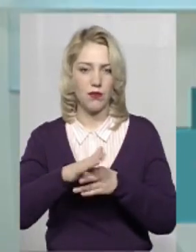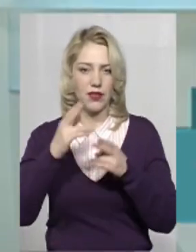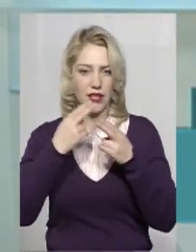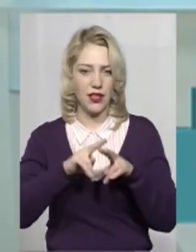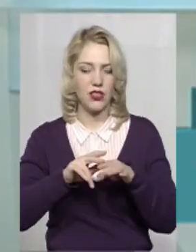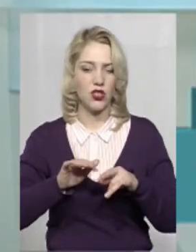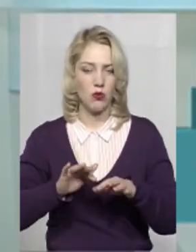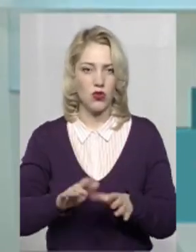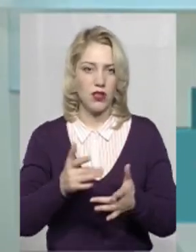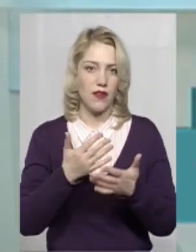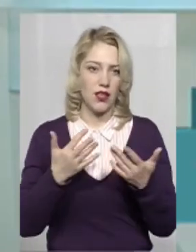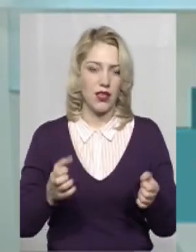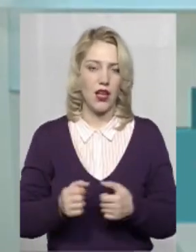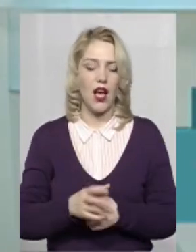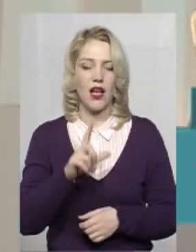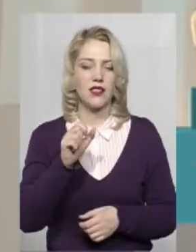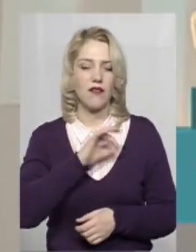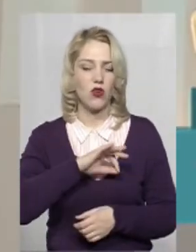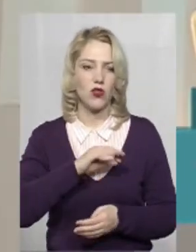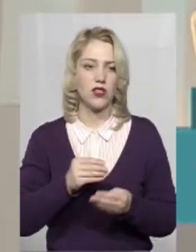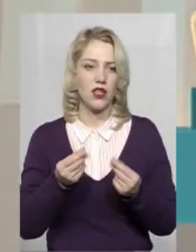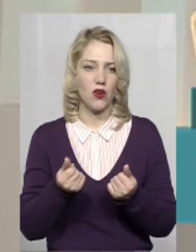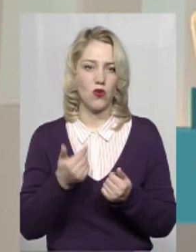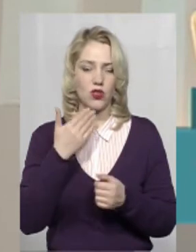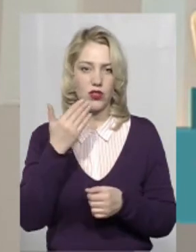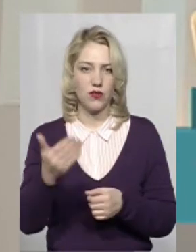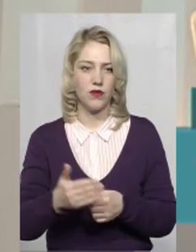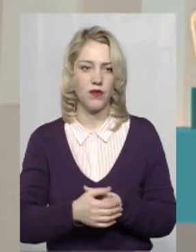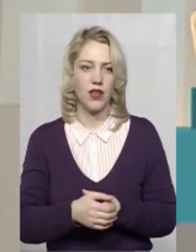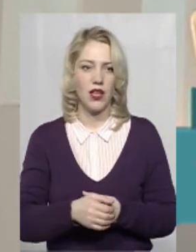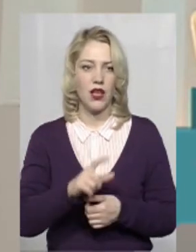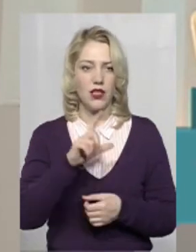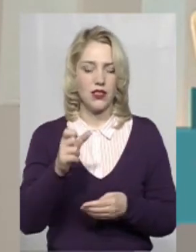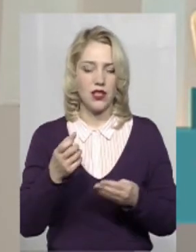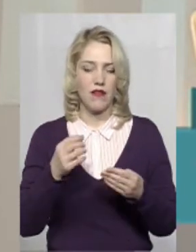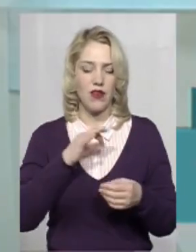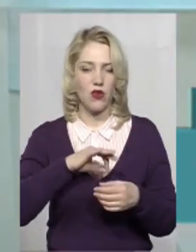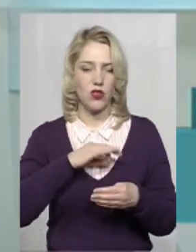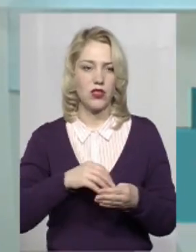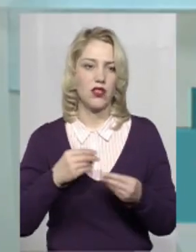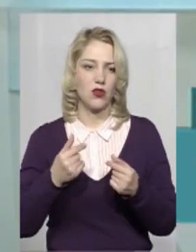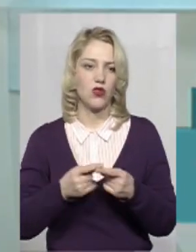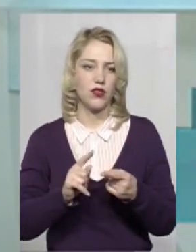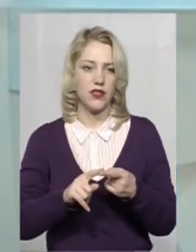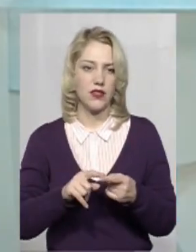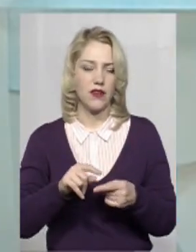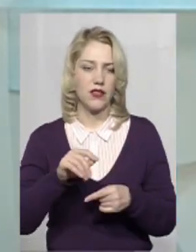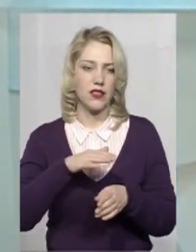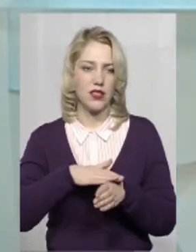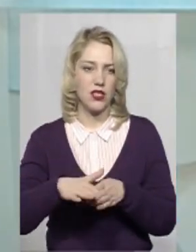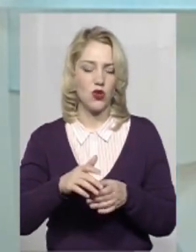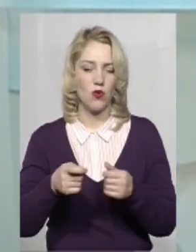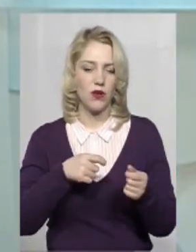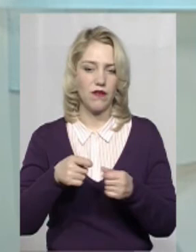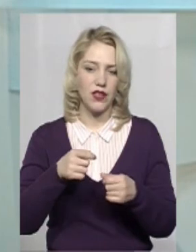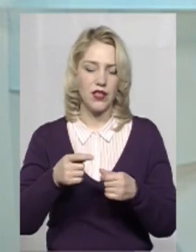процесів і так далі. А за використанням коштів? За використанням коштів цей внутрішній фінансовий контроль здійснює управління